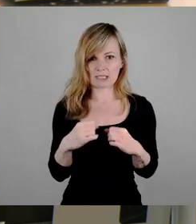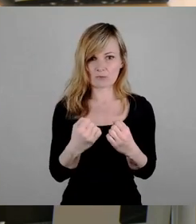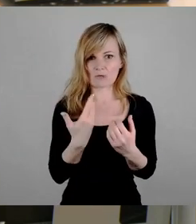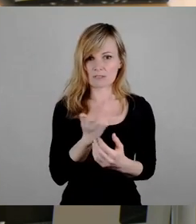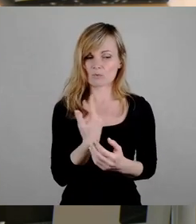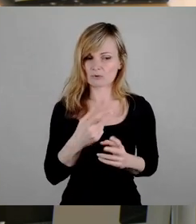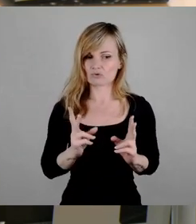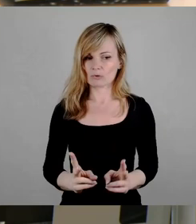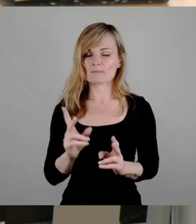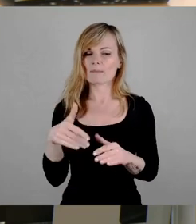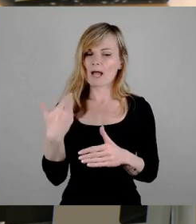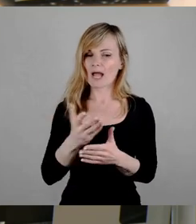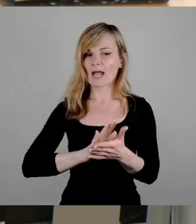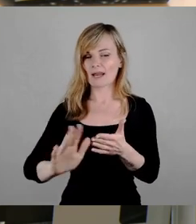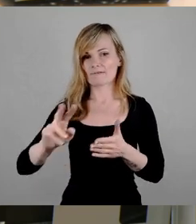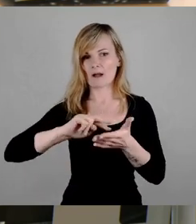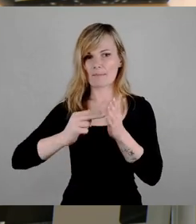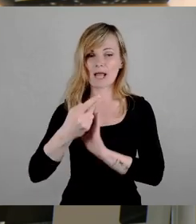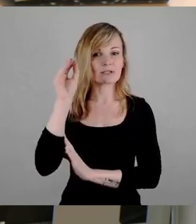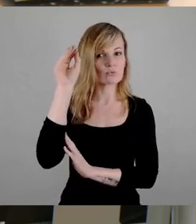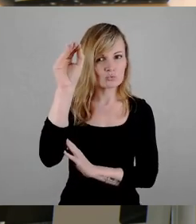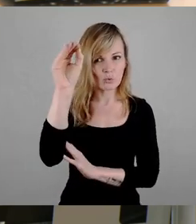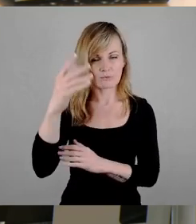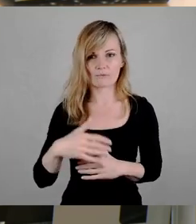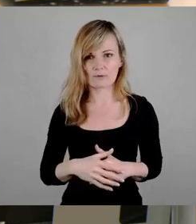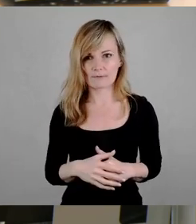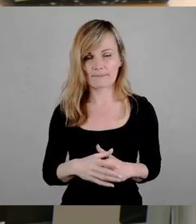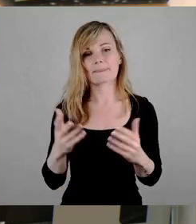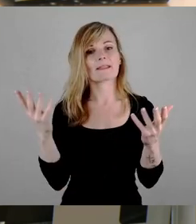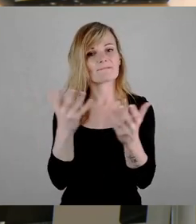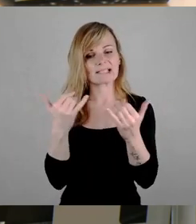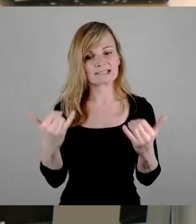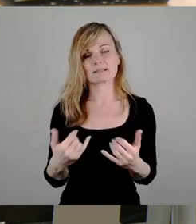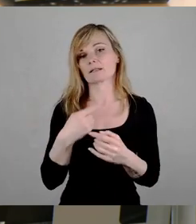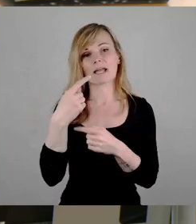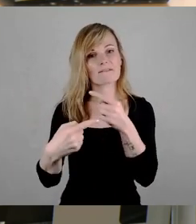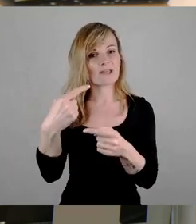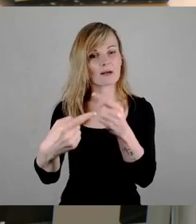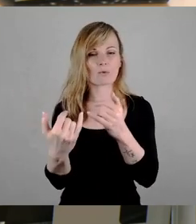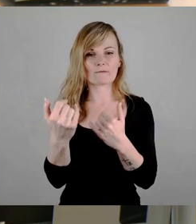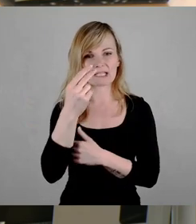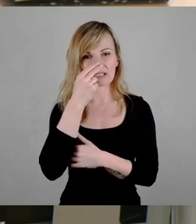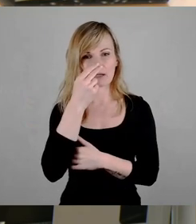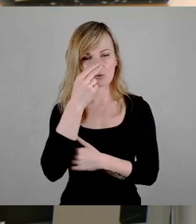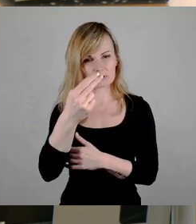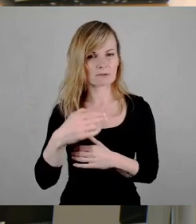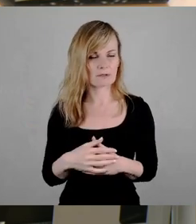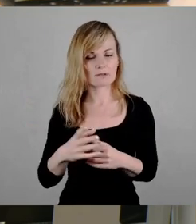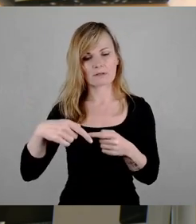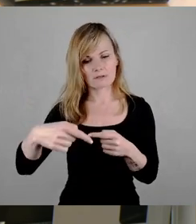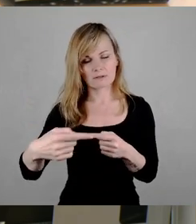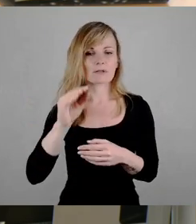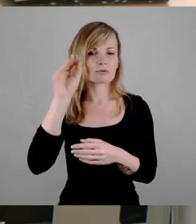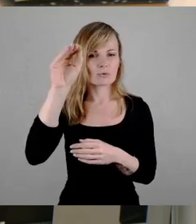wenden und gucken, was sich gerade entwickelt und wie dann die mittelfristige Zukunft des